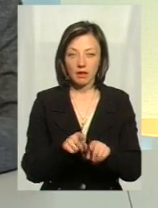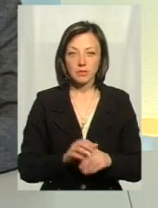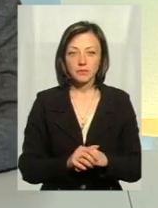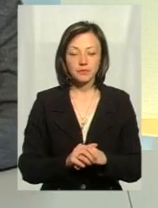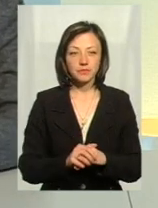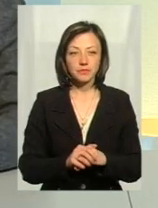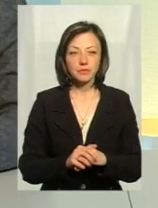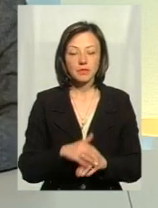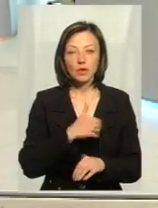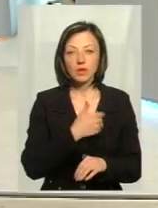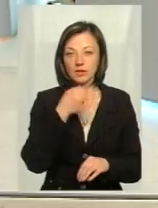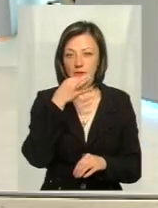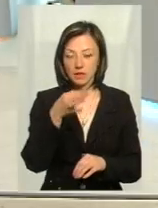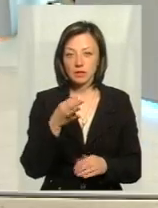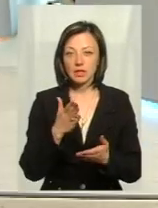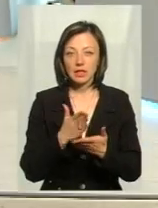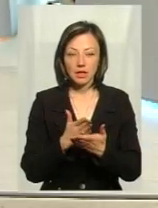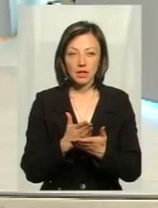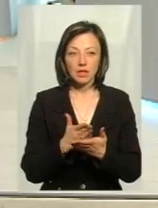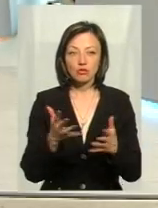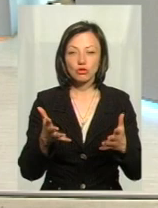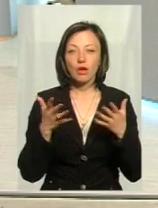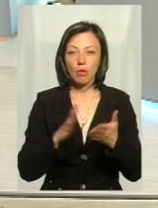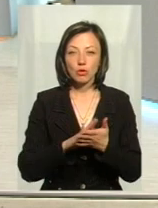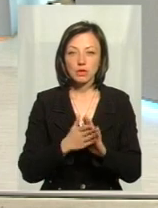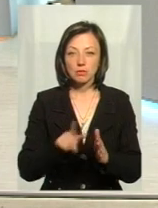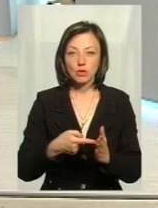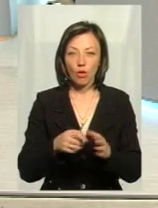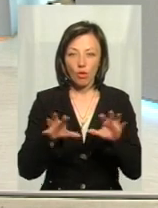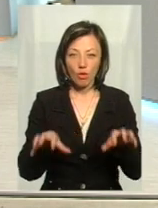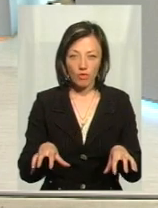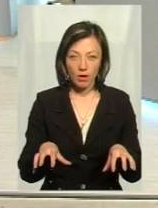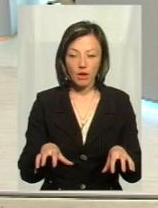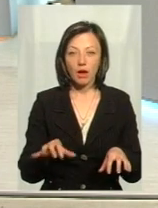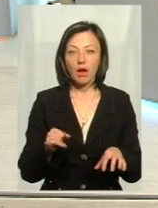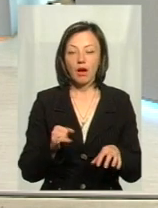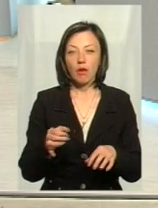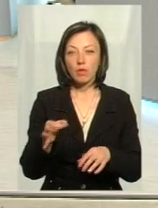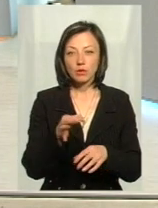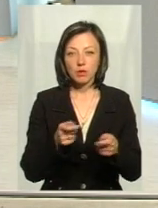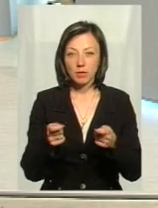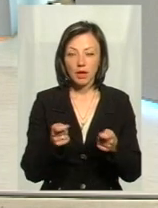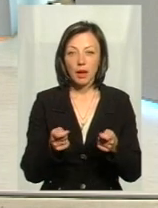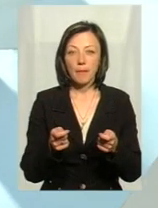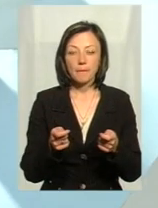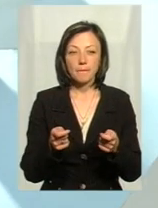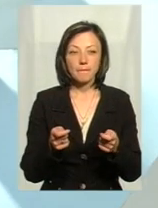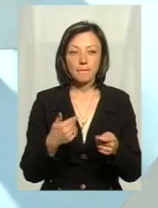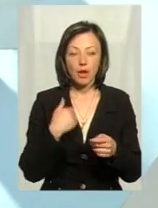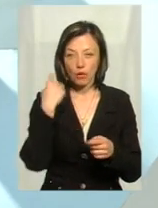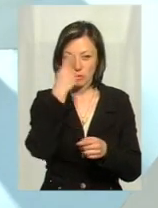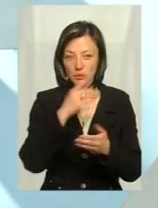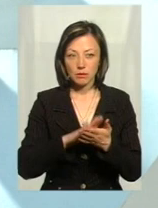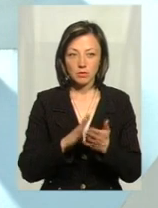вам хотів би відзначити, що є чітка позиція міського голови, голови Хмельницької обласної державної адміністрації. Ми бізнащуємо, моя особиста